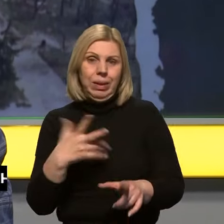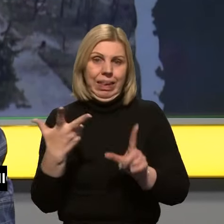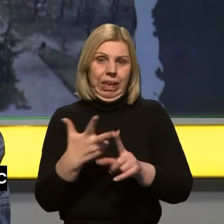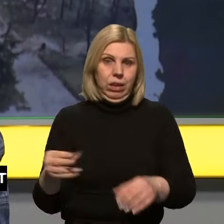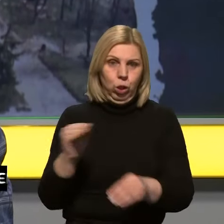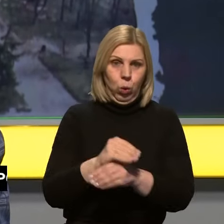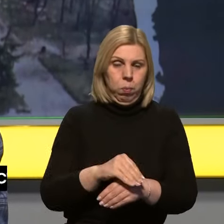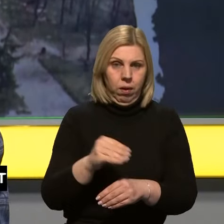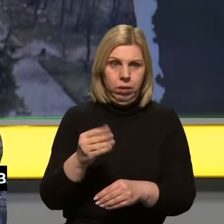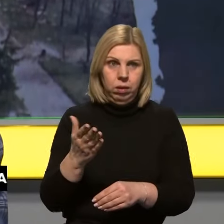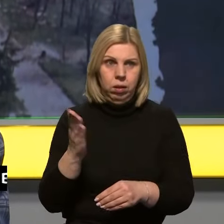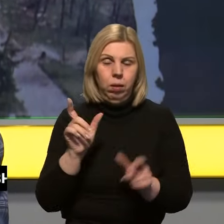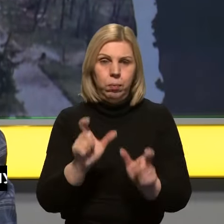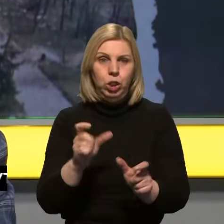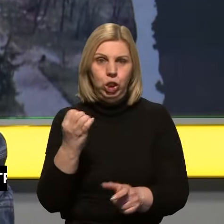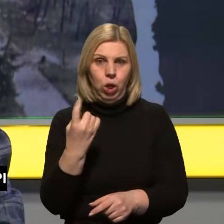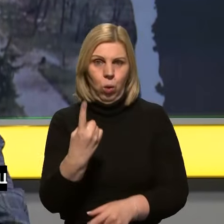польські фермери будуть блокувати ще додаткові два. перегляд!